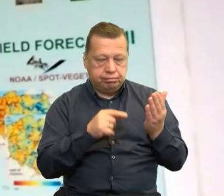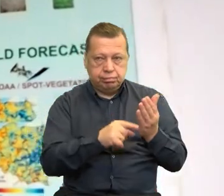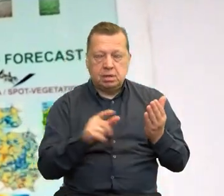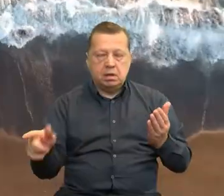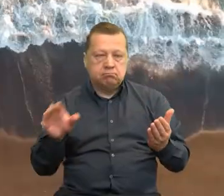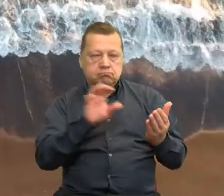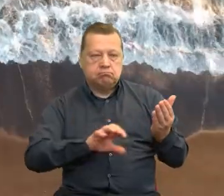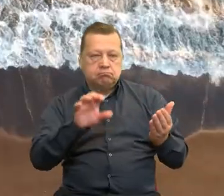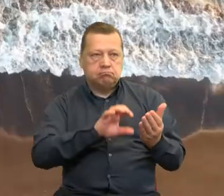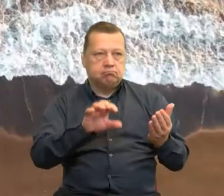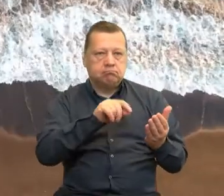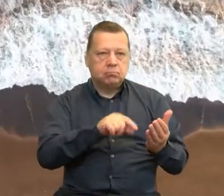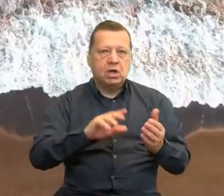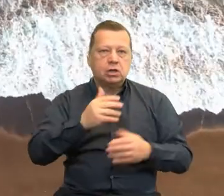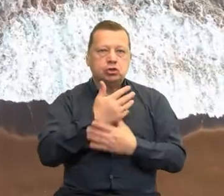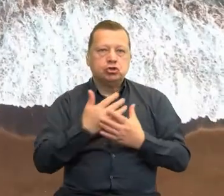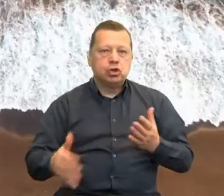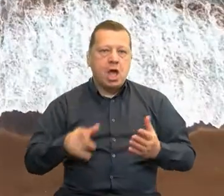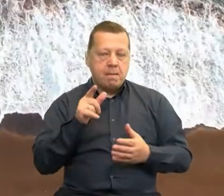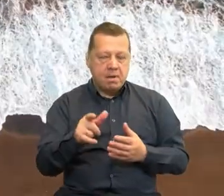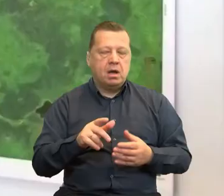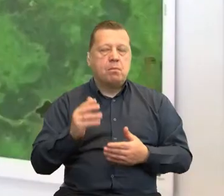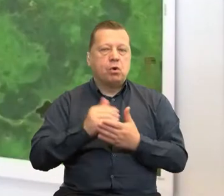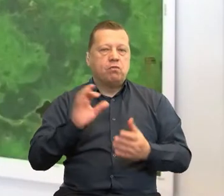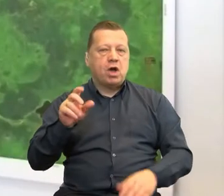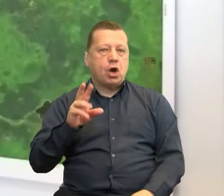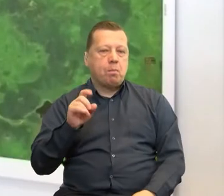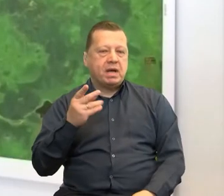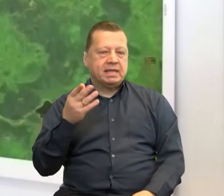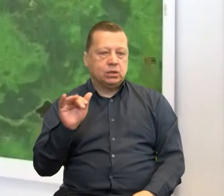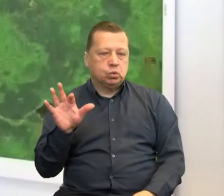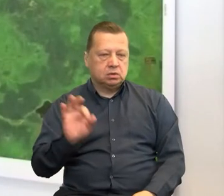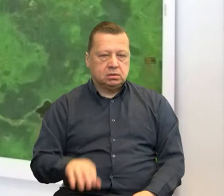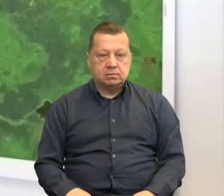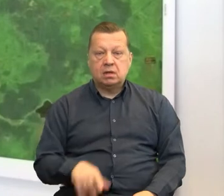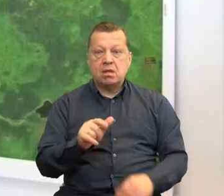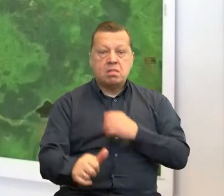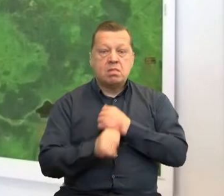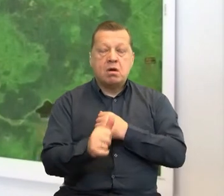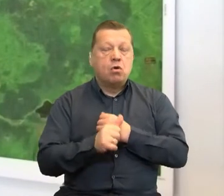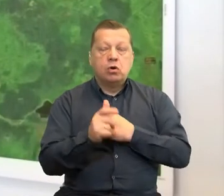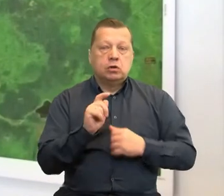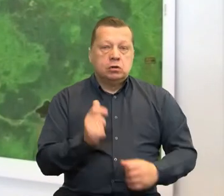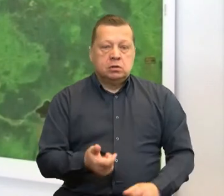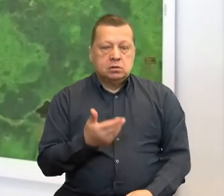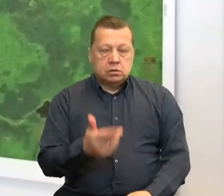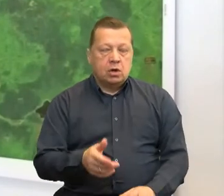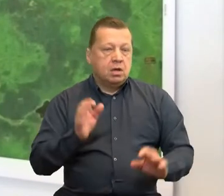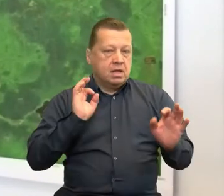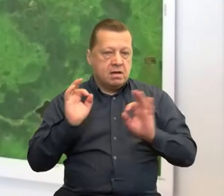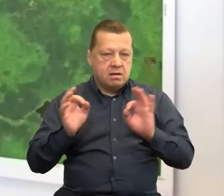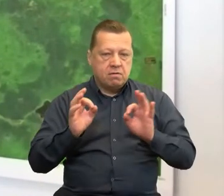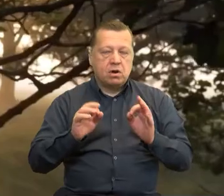zrozumieniu danych obserwacji się programu Copernicusu. Dokument przedstawia satelity Copernicus, dane i obszary